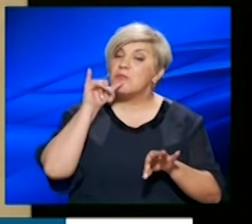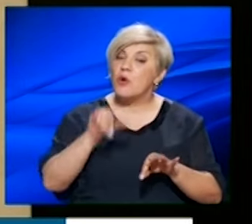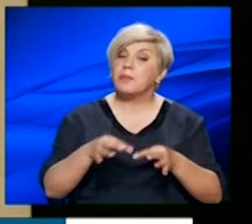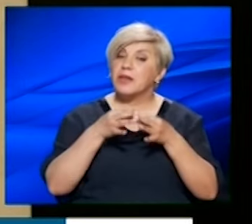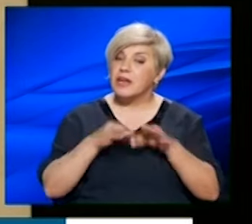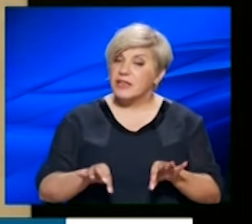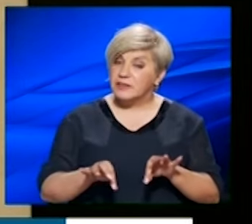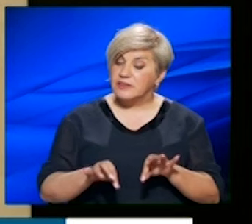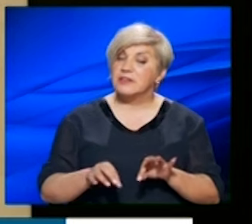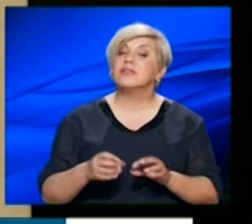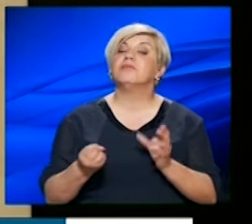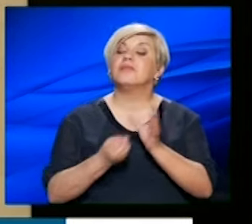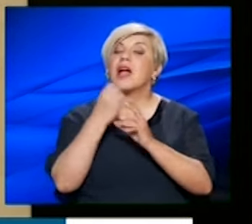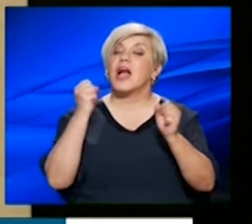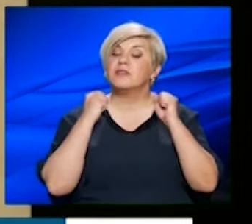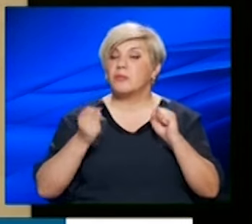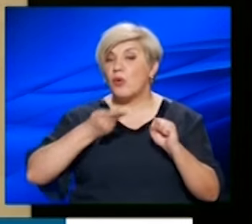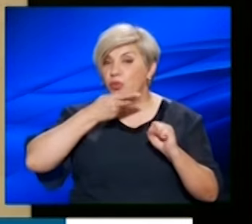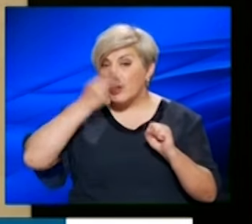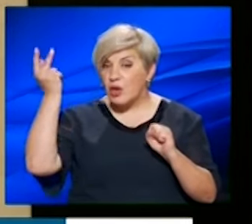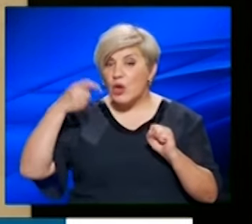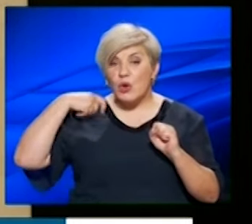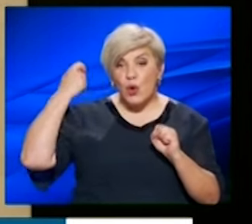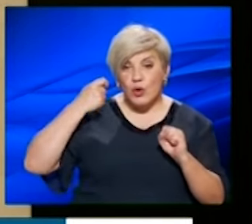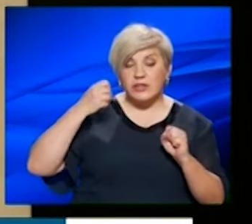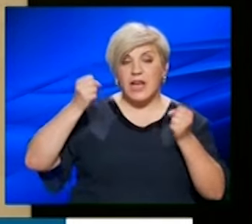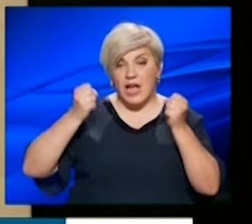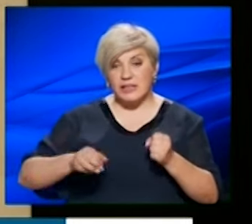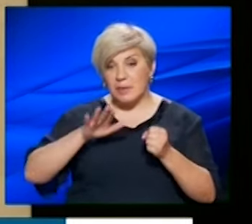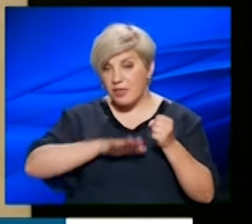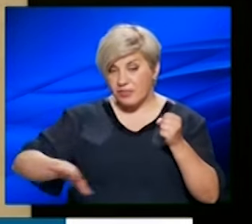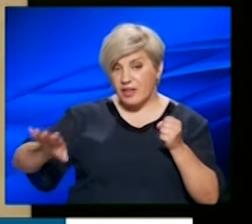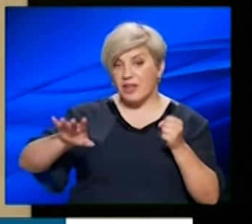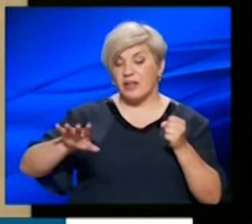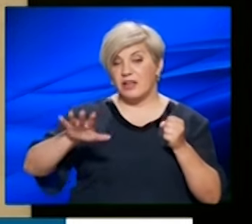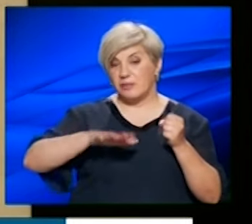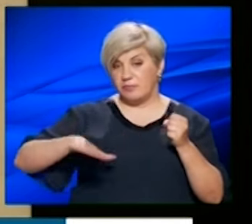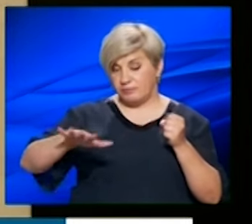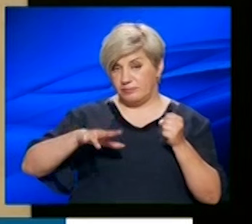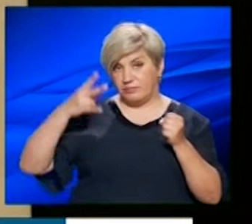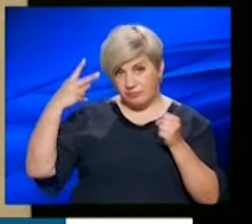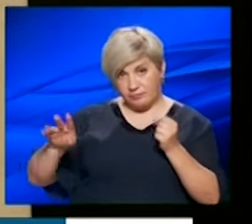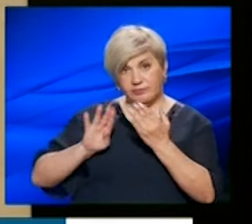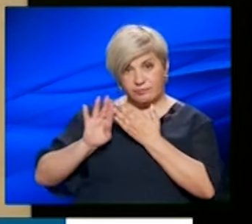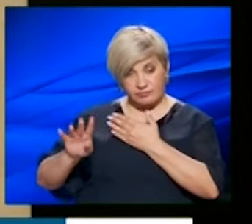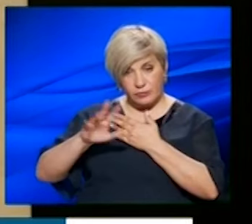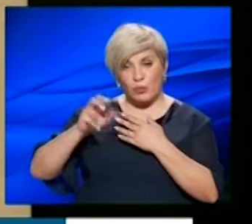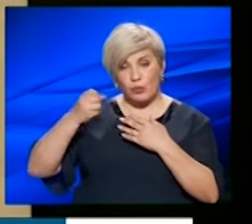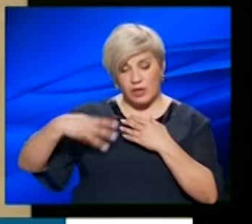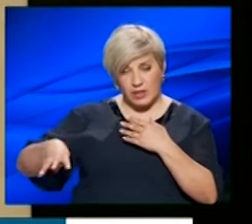λύση, η σύγχρονη και ασφαλής λύση που δικαιούνται οι γονείς, οι κάτοικοι, τα παιδιά αυτής γειτονιάς,